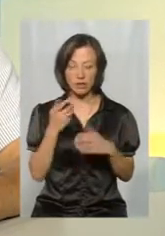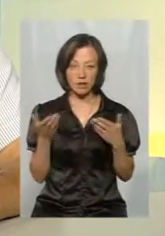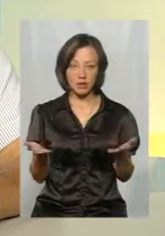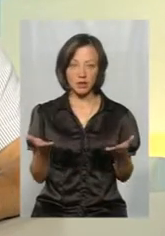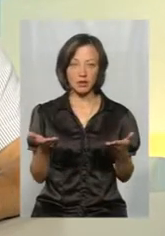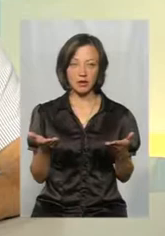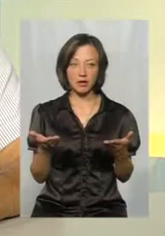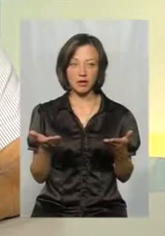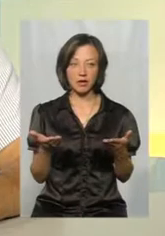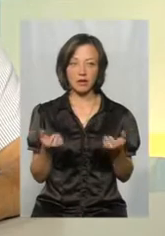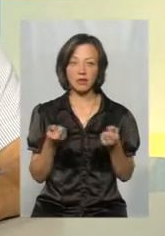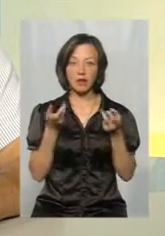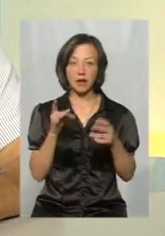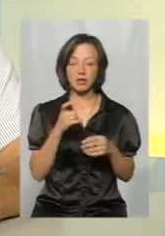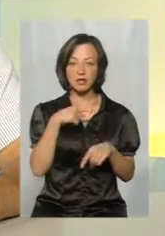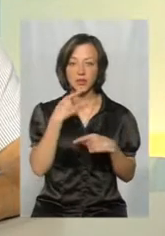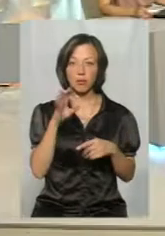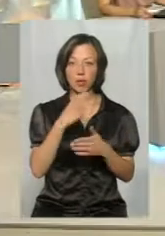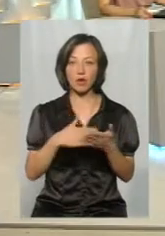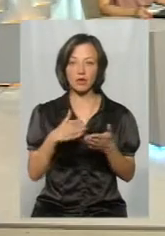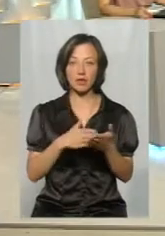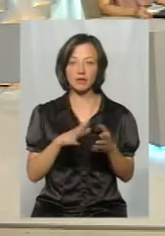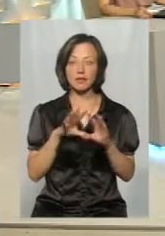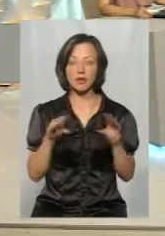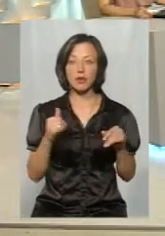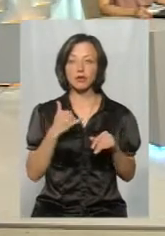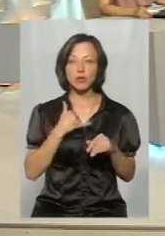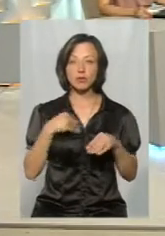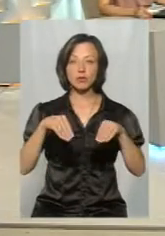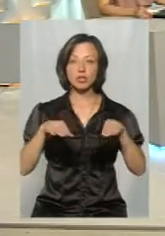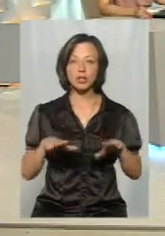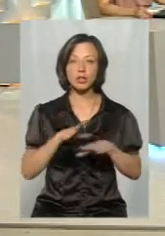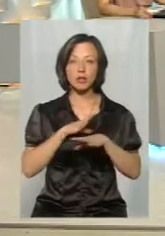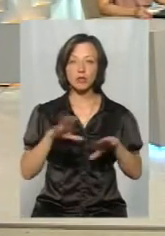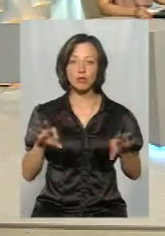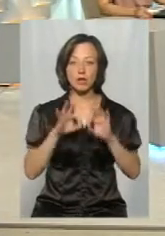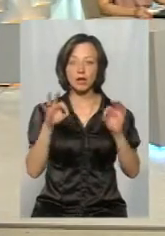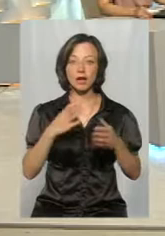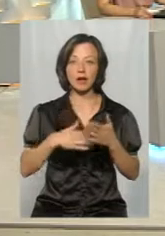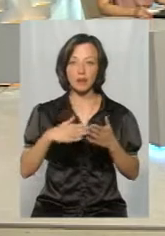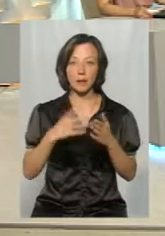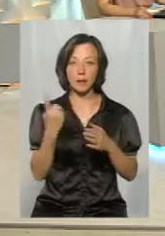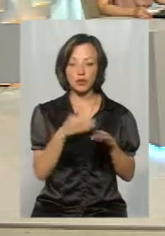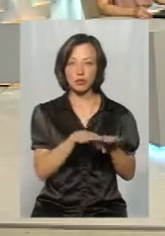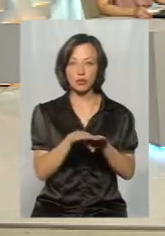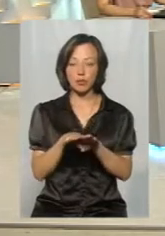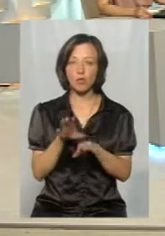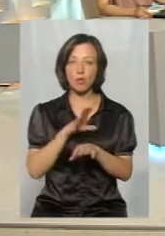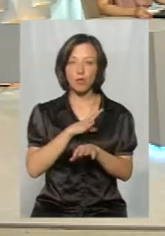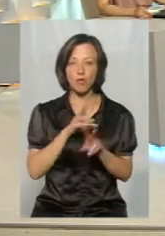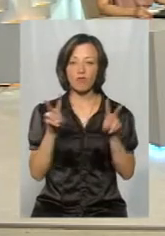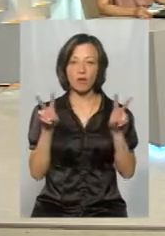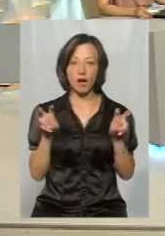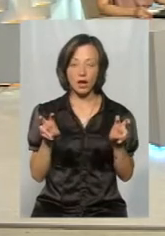ви декілька разів сказали про ліквідацію все. В нашому рішенні не було про ніякої ліквідації першого ступеня, було в